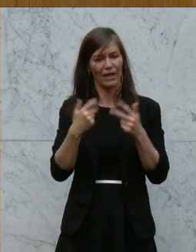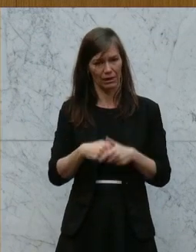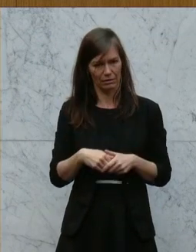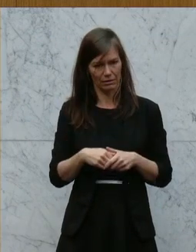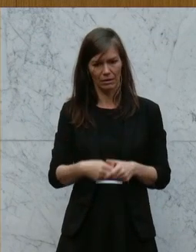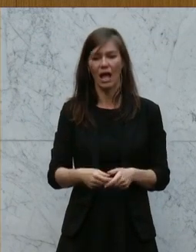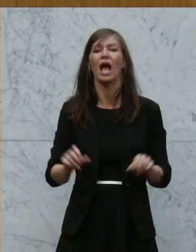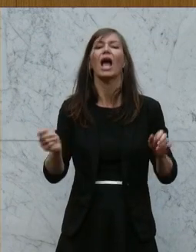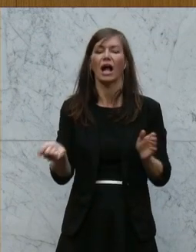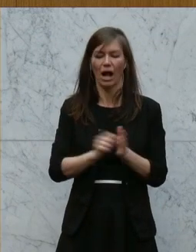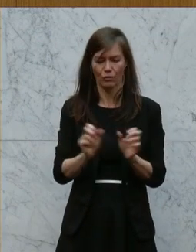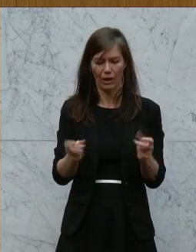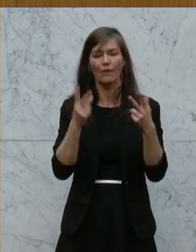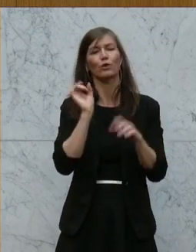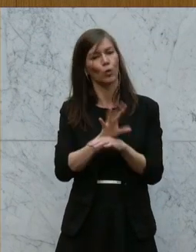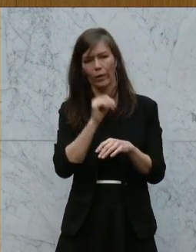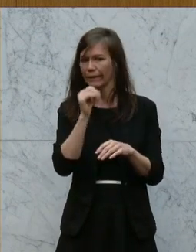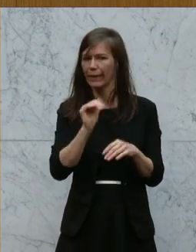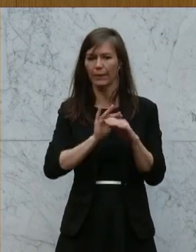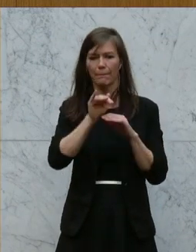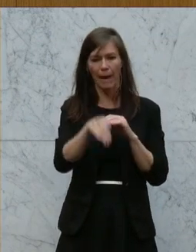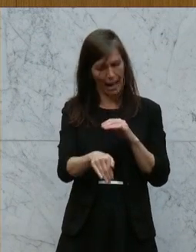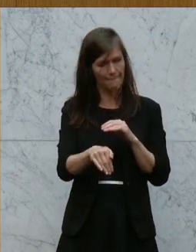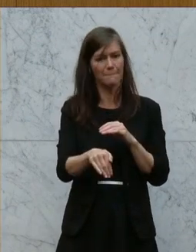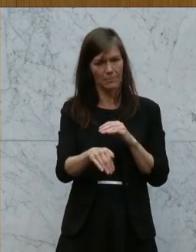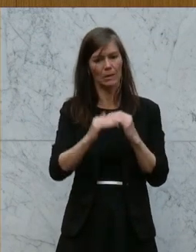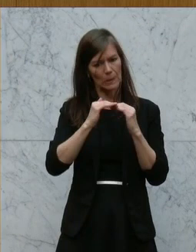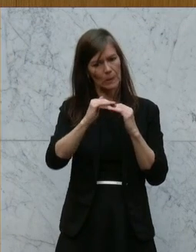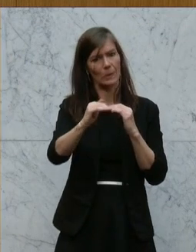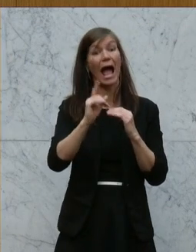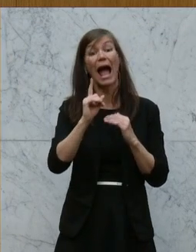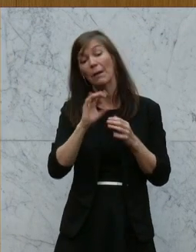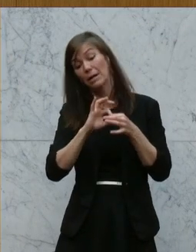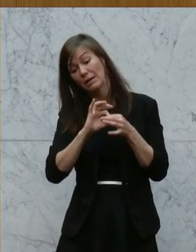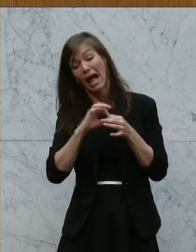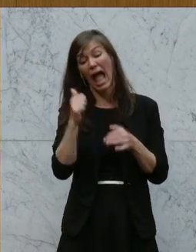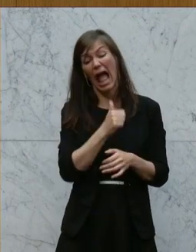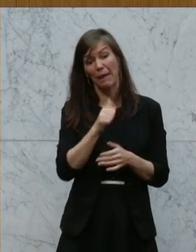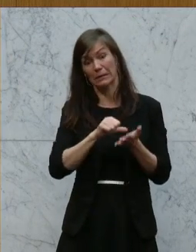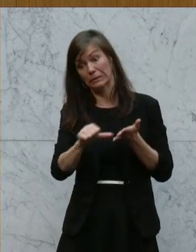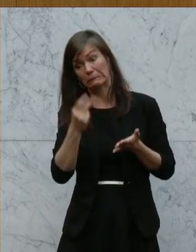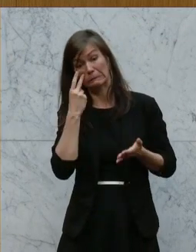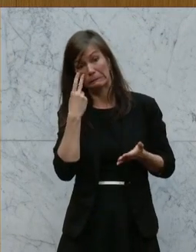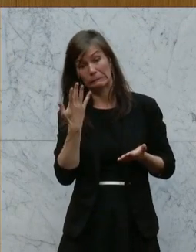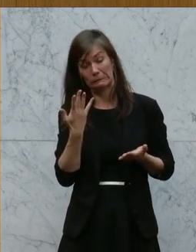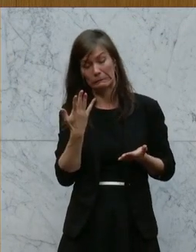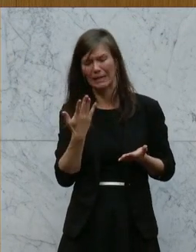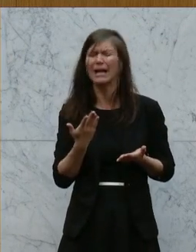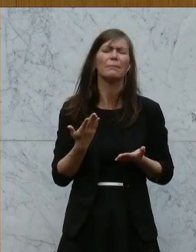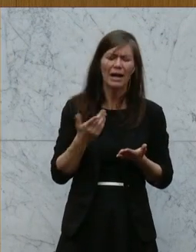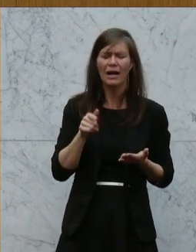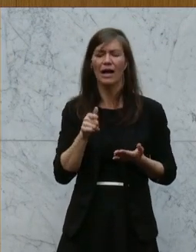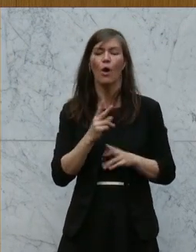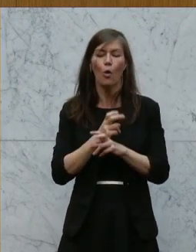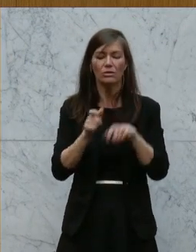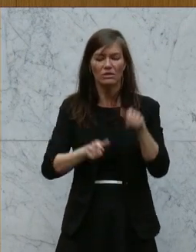sei Dank nicht so gesunken, aber es ist natürlich auch eine Frage von Einmalzahlungen. Also schauen wir mal, wie es weitergeht, aber ein Thema ist ja wirklich, wir wollen nicht, dass die Österreicherinnen und